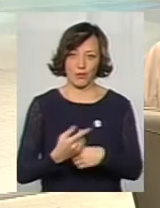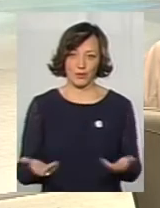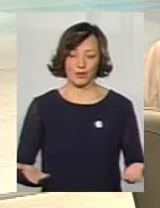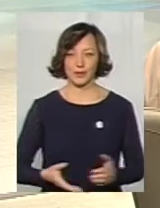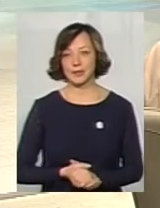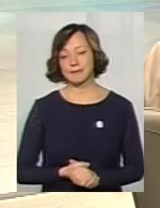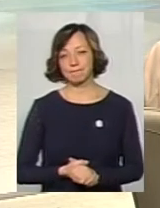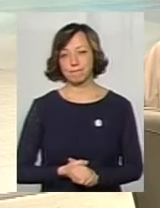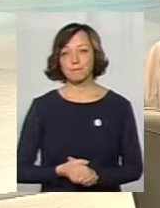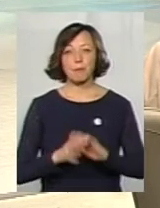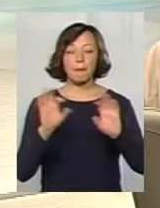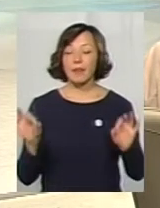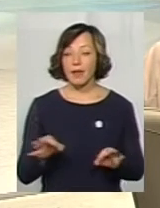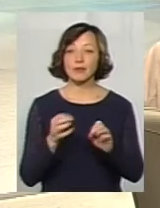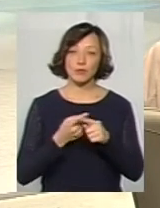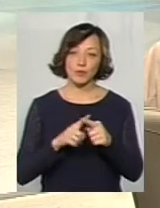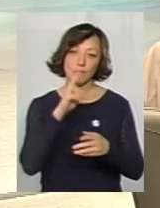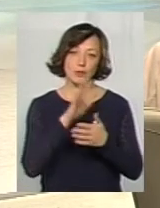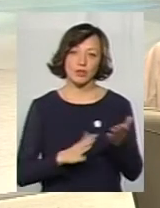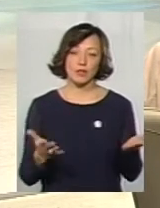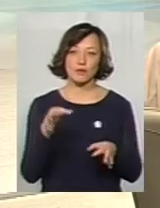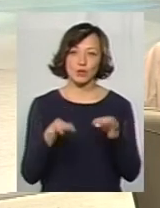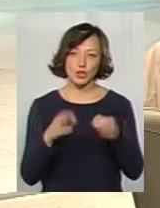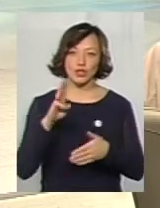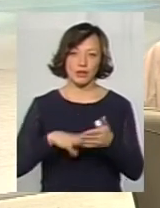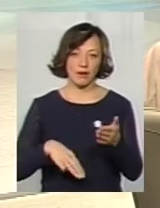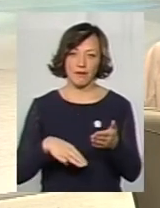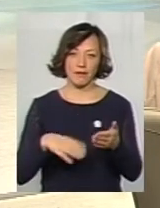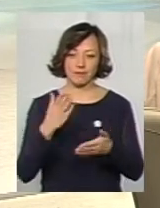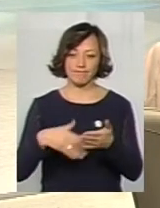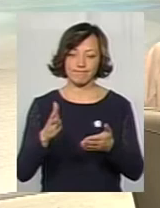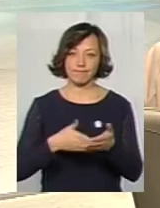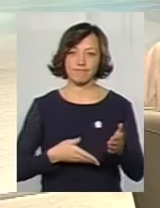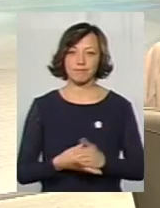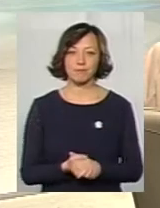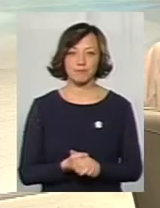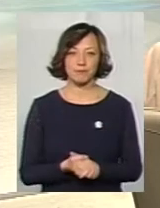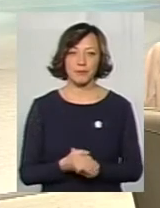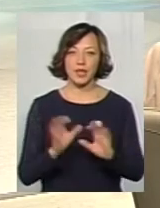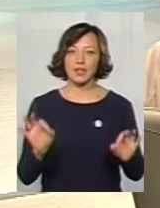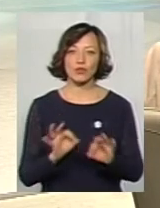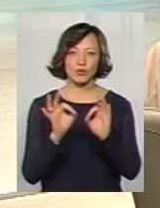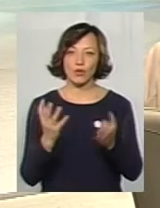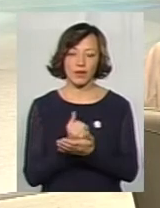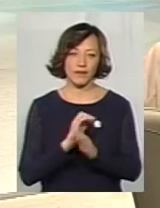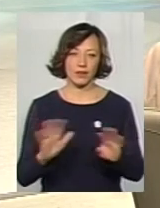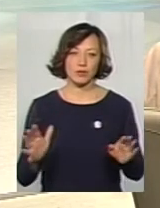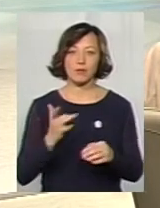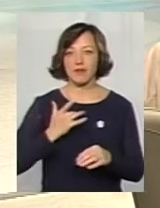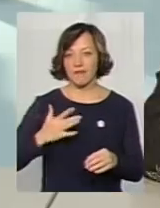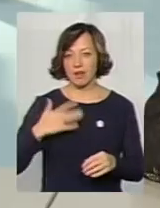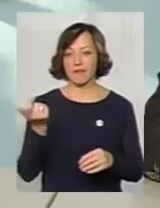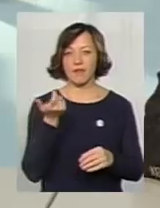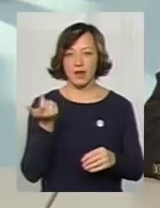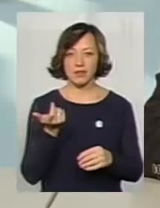заборонено робити? Ніяким. Тому вибачайте. І в суді ті штрафи, скажімо, скасовувалися, і нічого з того ми не мали. Тому що приватна